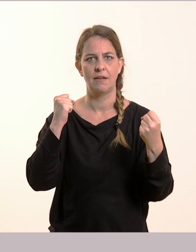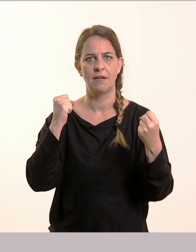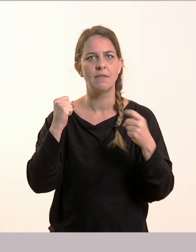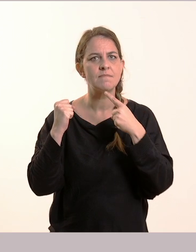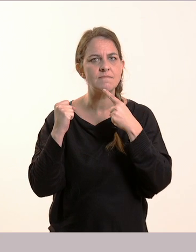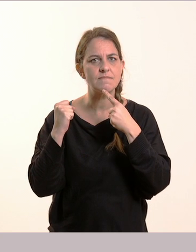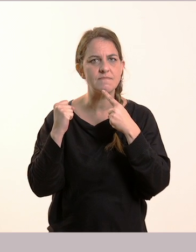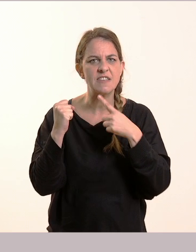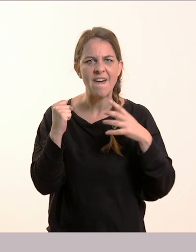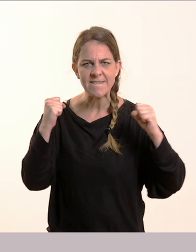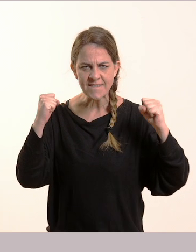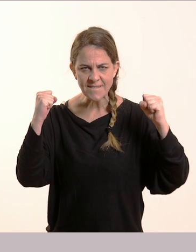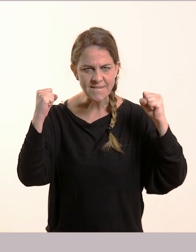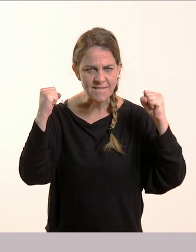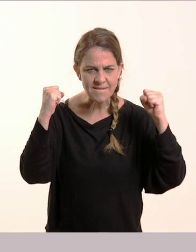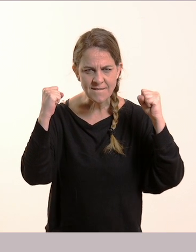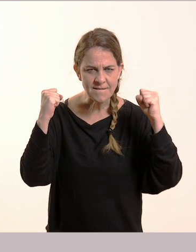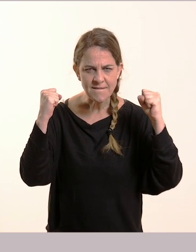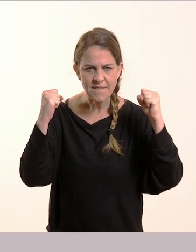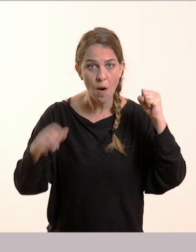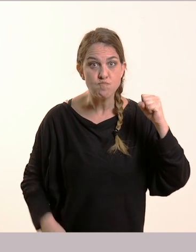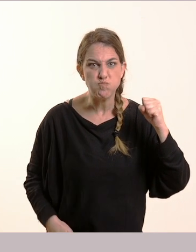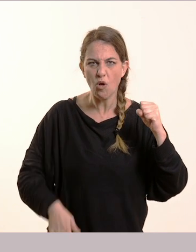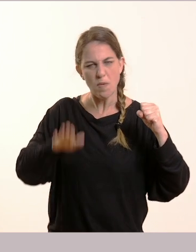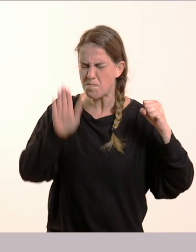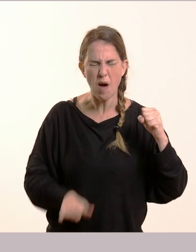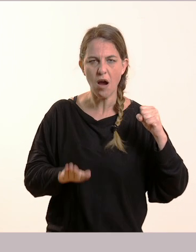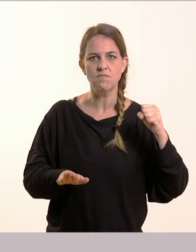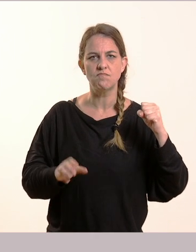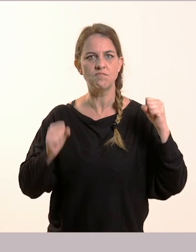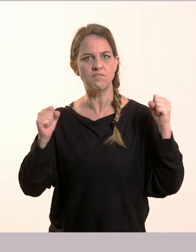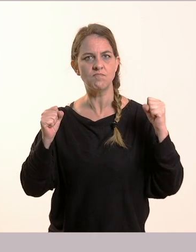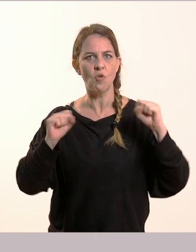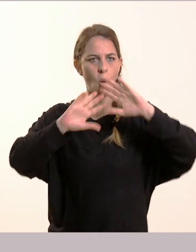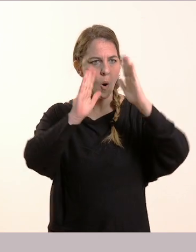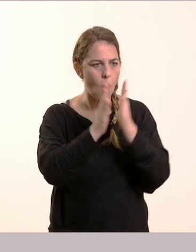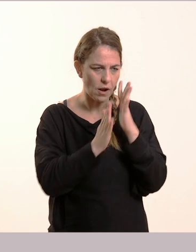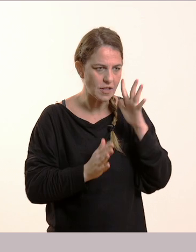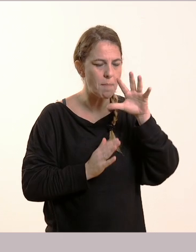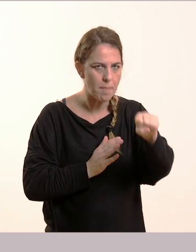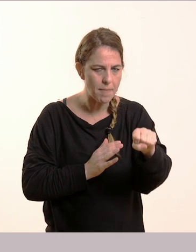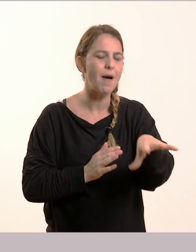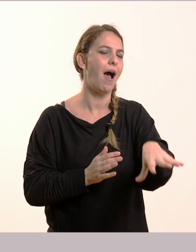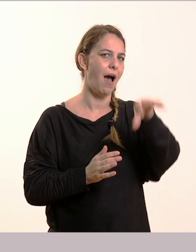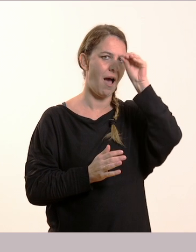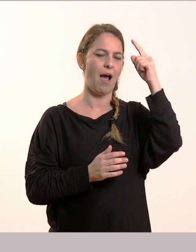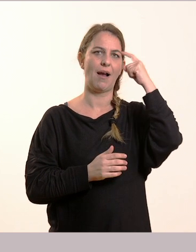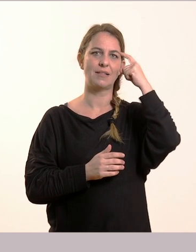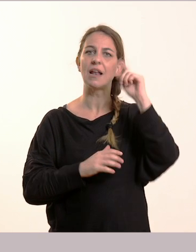χείλη του, άμα δείτε. Και χτυπάει και το πόδι του κάτω. Και από αυτές, λοιπόν, τις κινήσεις του και τη στάση του